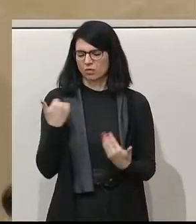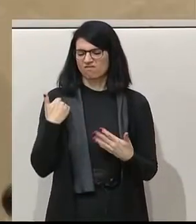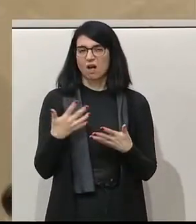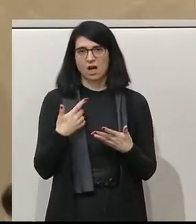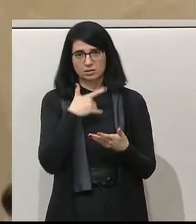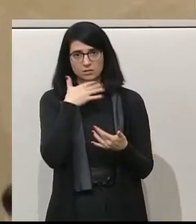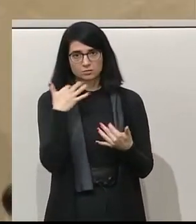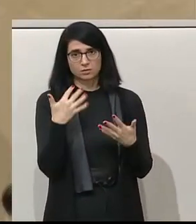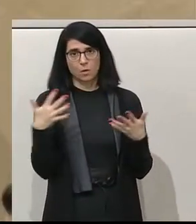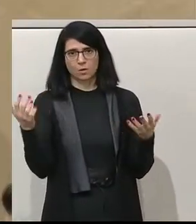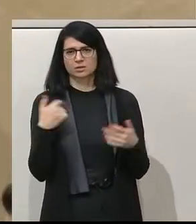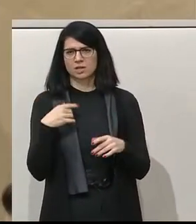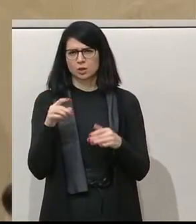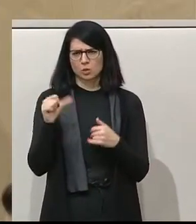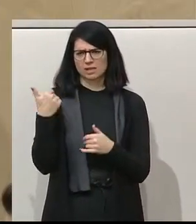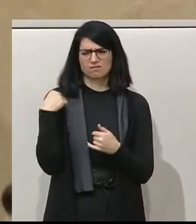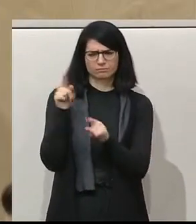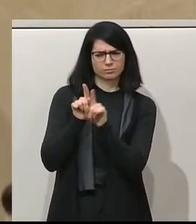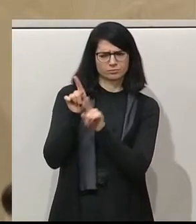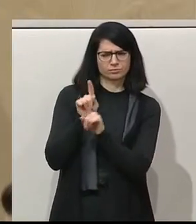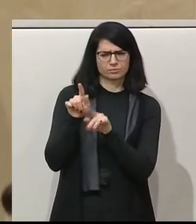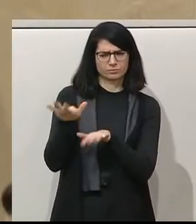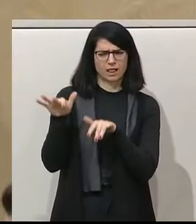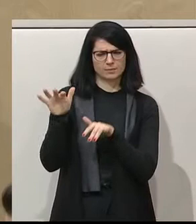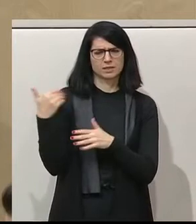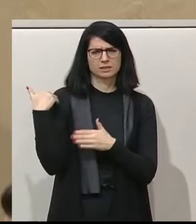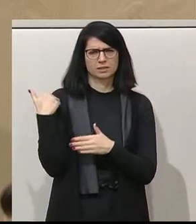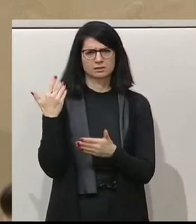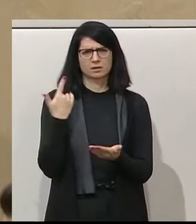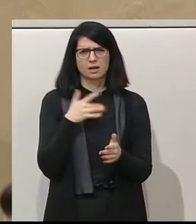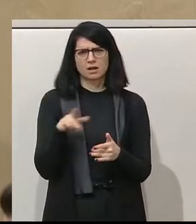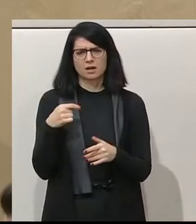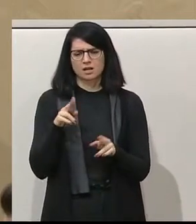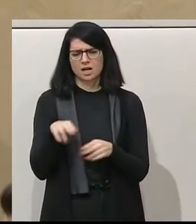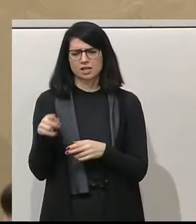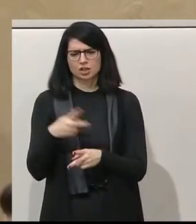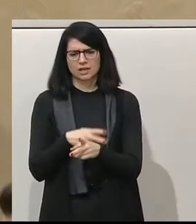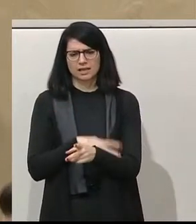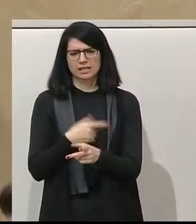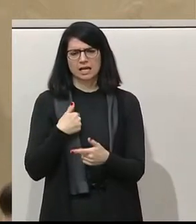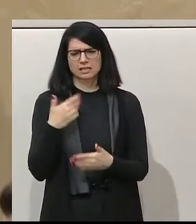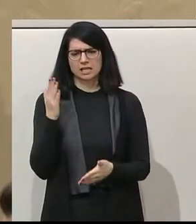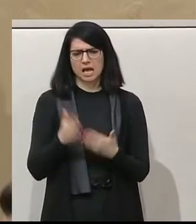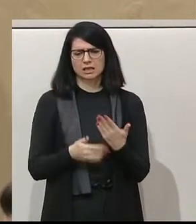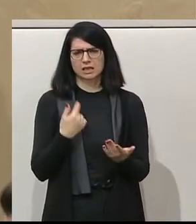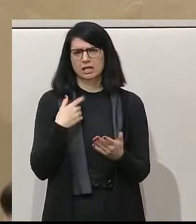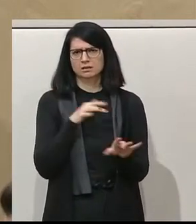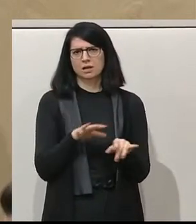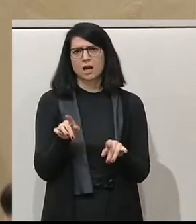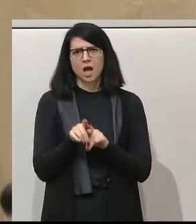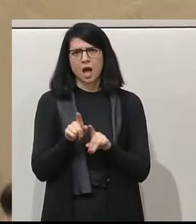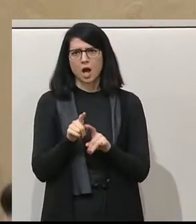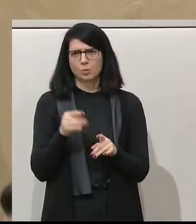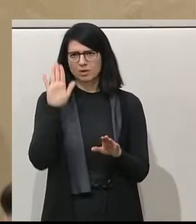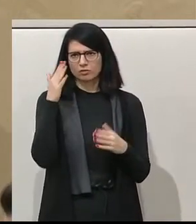Ende der Missachtung des Parlamentarismus, Ende der Aushöhlung der Rechtsstaatlichkeit, Ende des bewussten